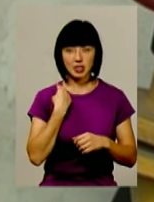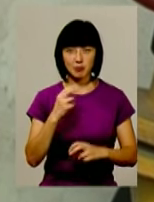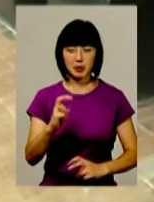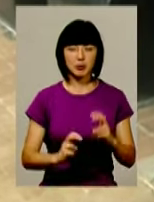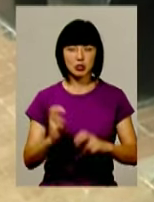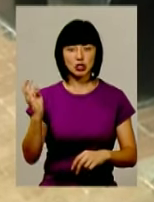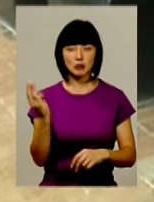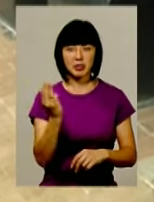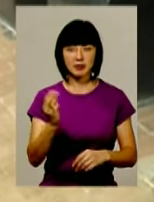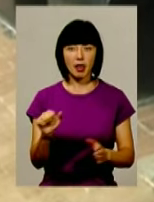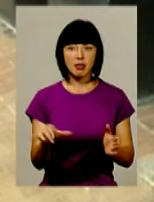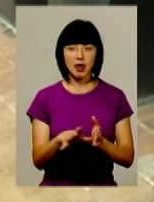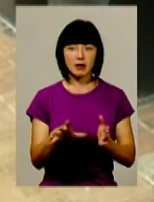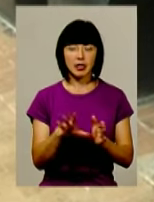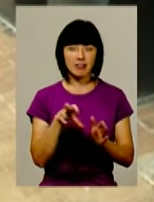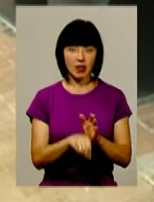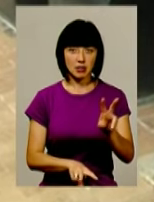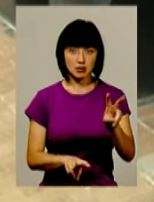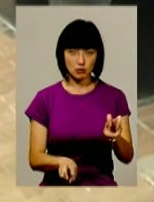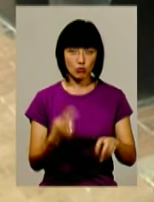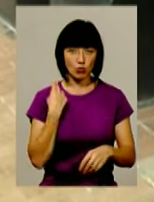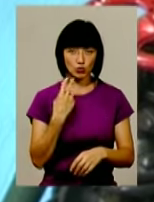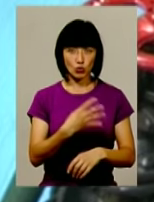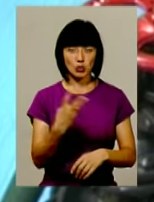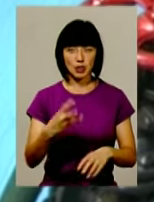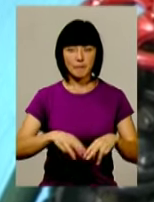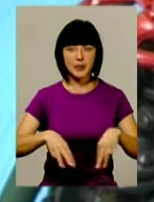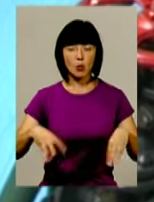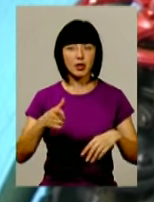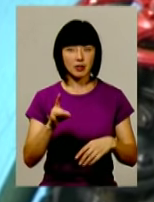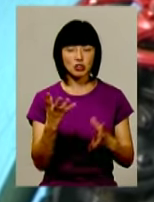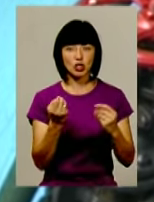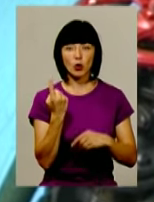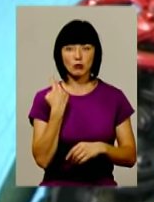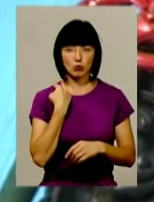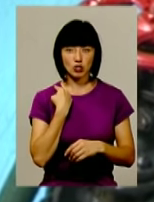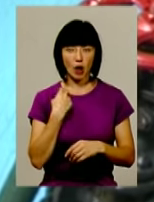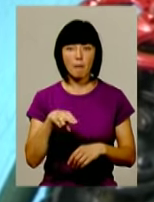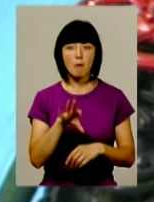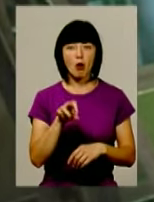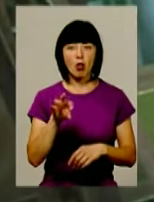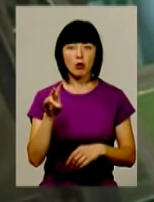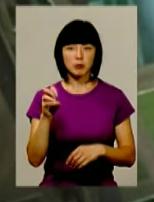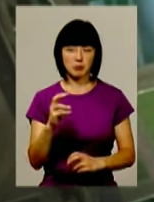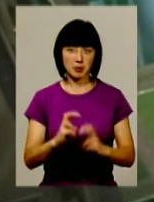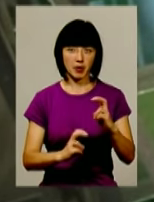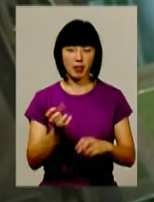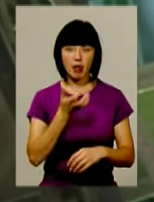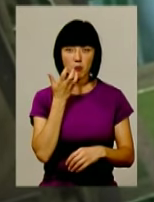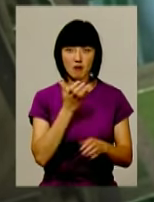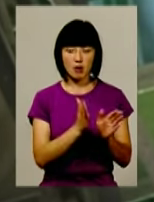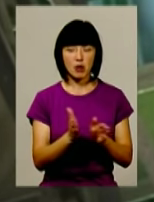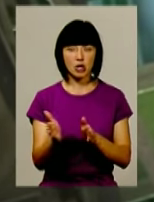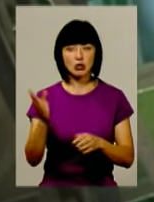підприємство Шепетівська Енергоінвест. Воно боргує понад 43 мільйони гривень. І ще один боржник – Полонське підприємство теплових мереж.